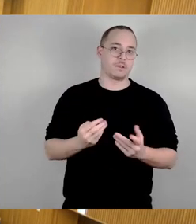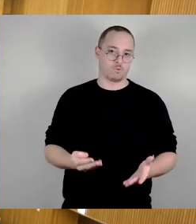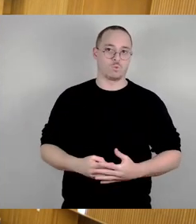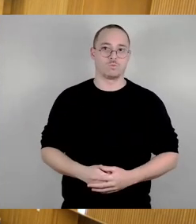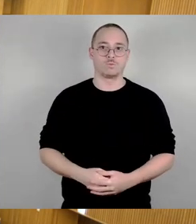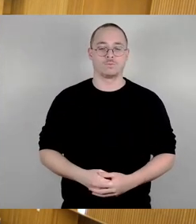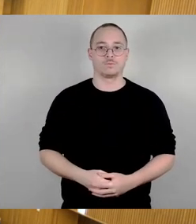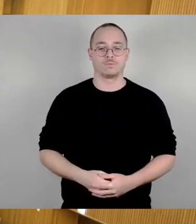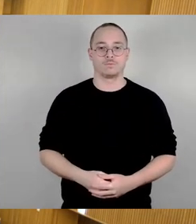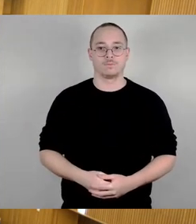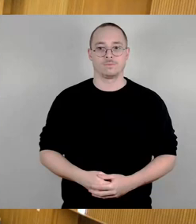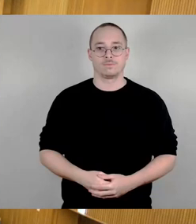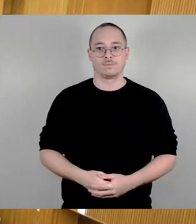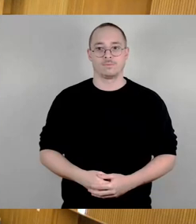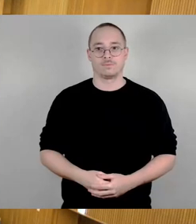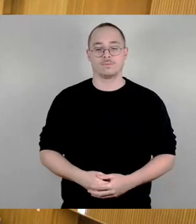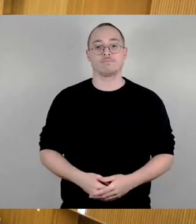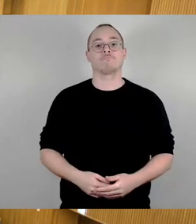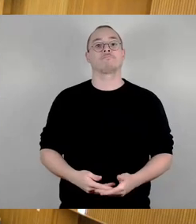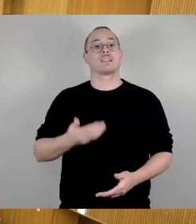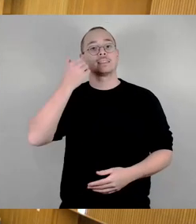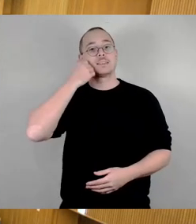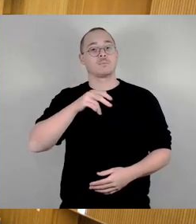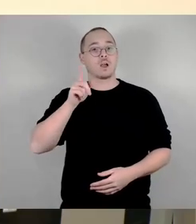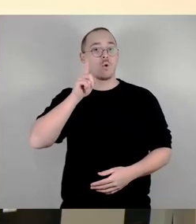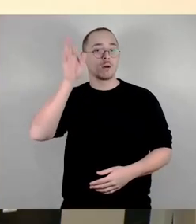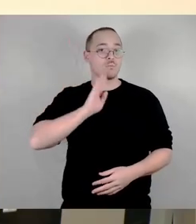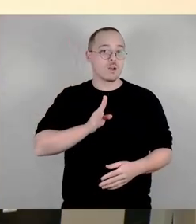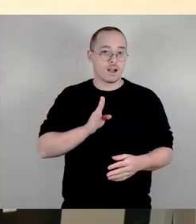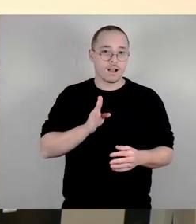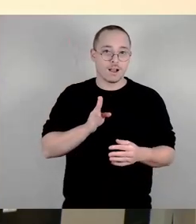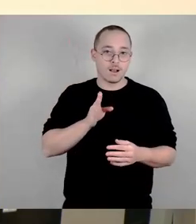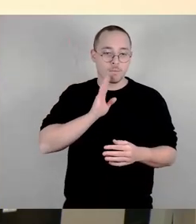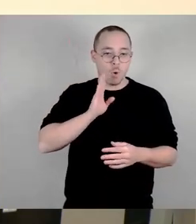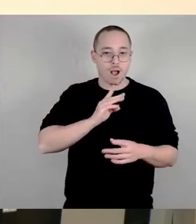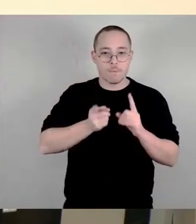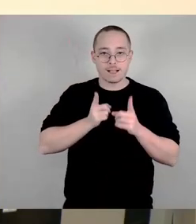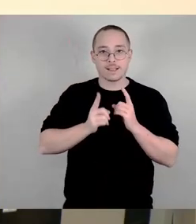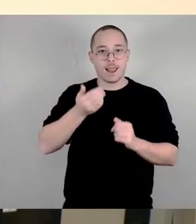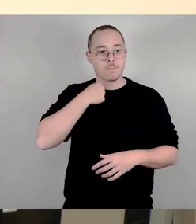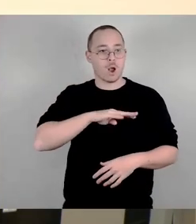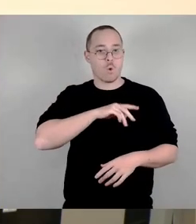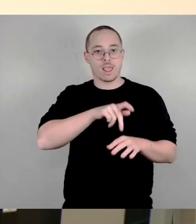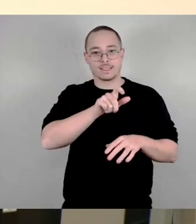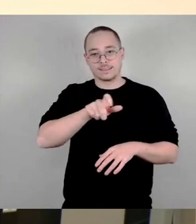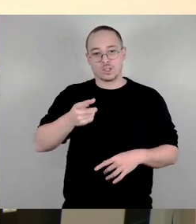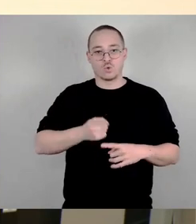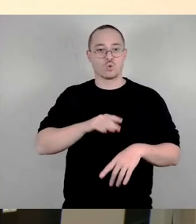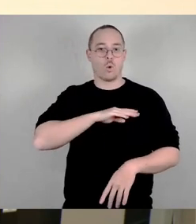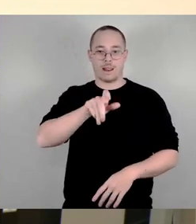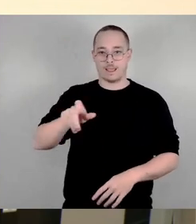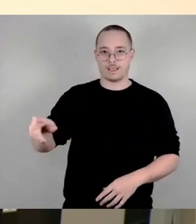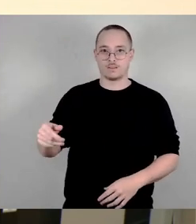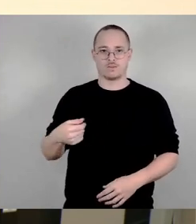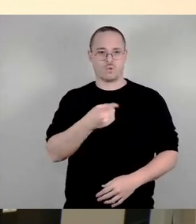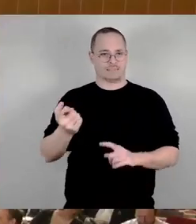Sehr geehrter Obergemeister, sehr geehrte Kolleginnen und Kollegen. Ich verstehe diese Debatte wirklich nicht und ich halte das